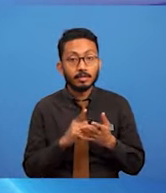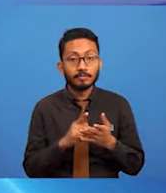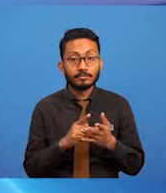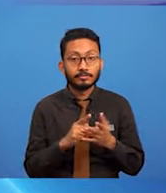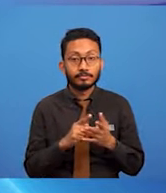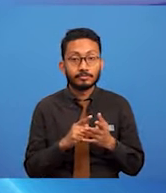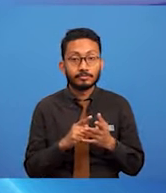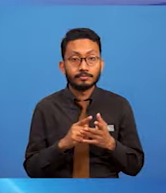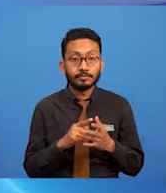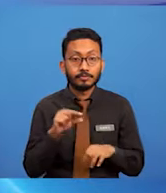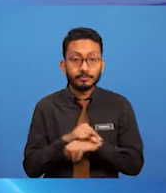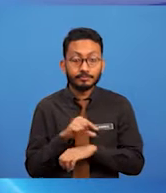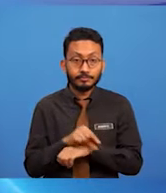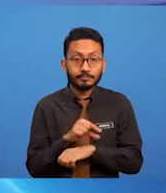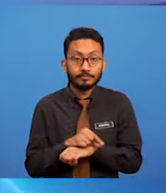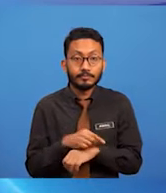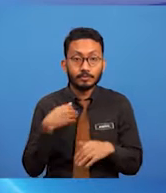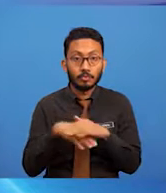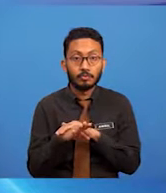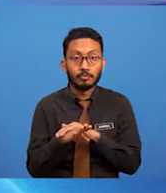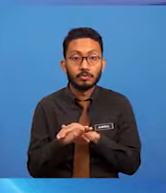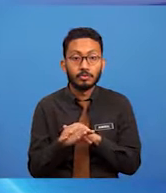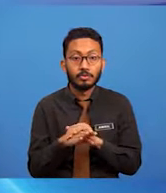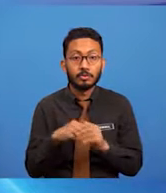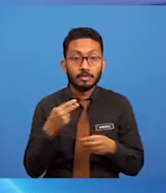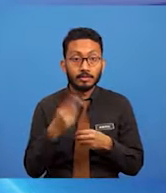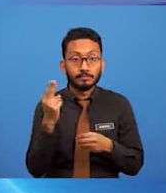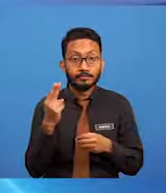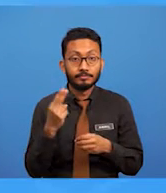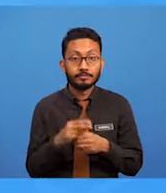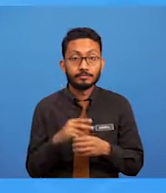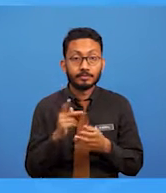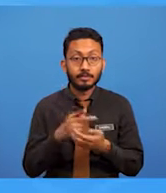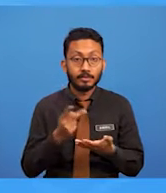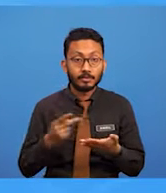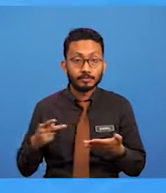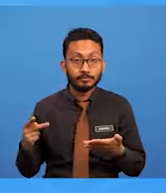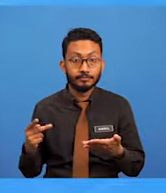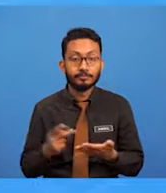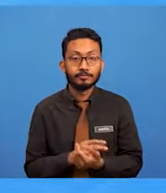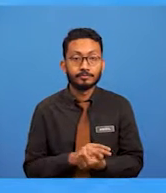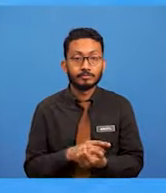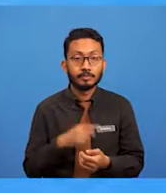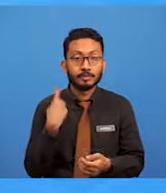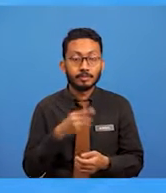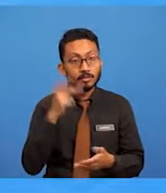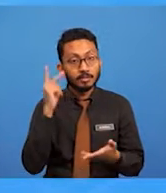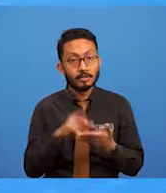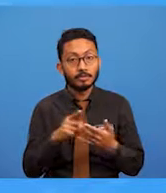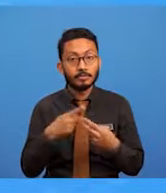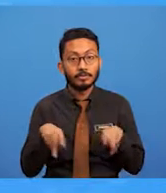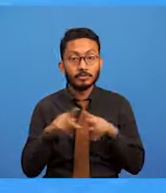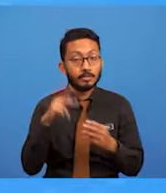penghasilan karya. Dalam penghasilan karya ini kita perlu mengetahui siapa